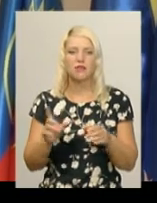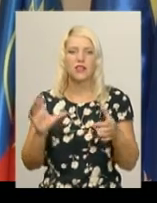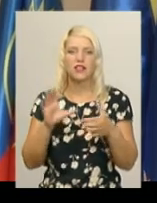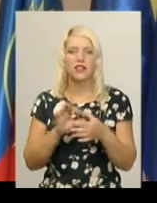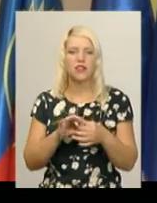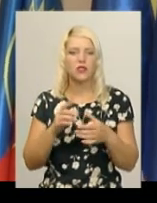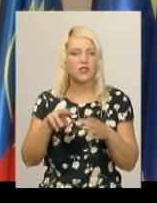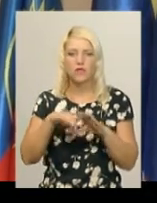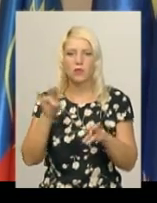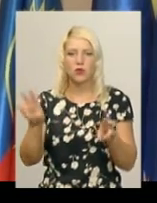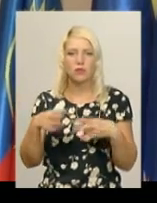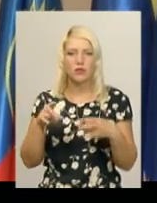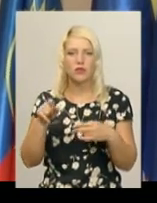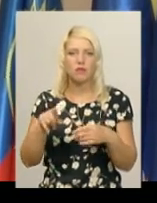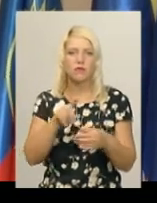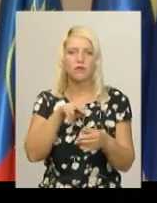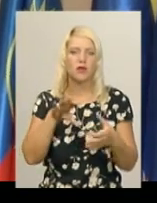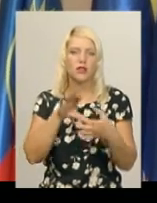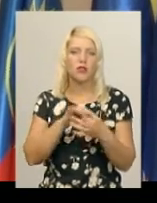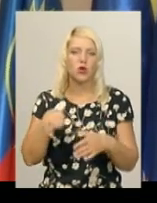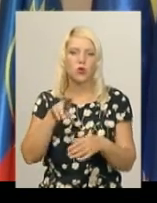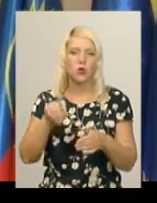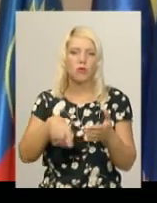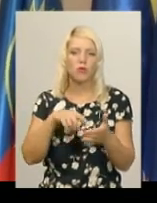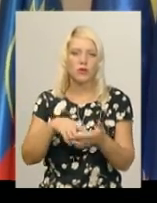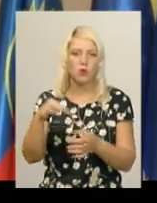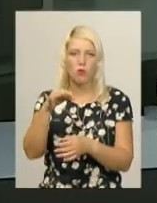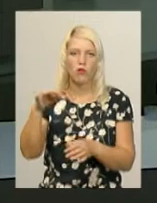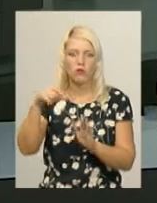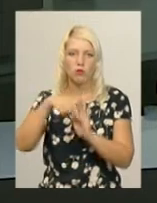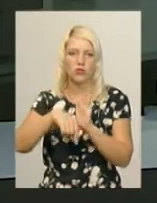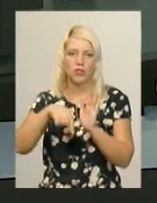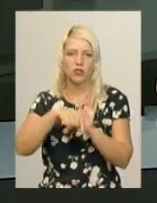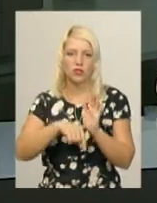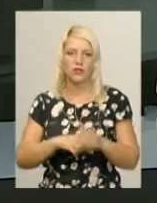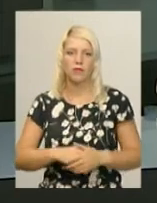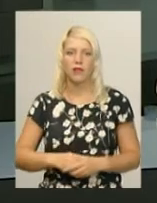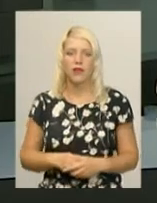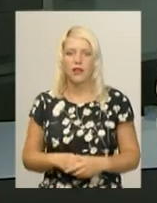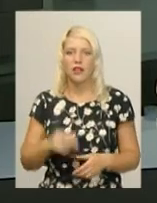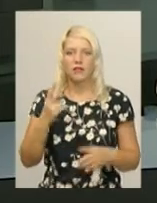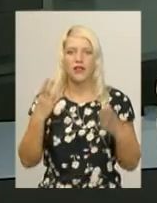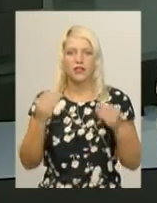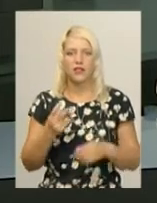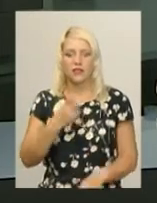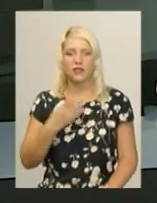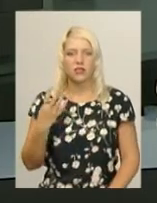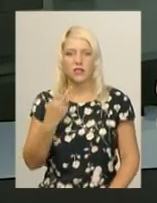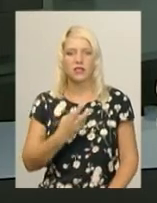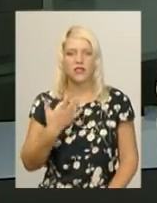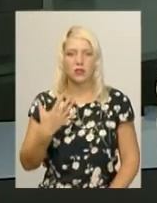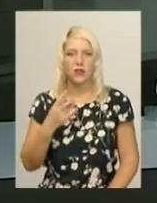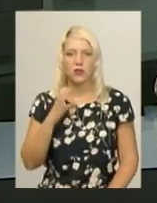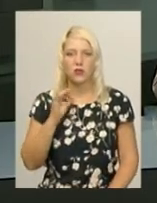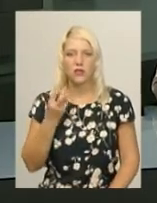йде по іншій процедурі. Там не потрібне рішення Центральної виборчої комісії. Два дні, 24 та 25